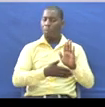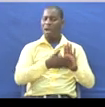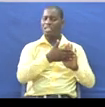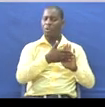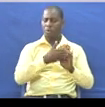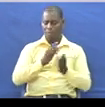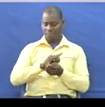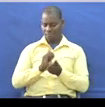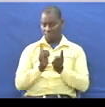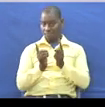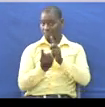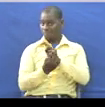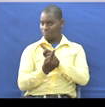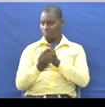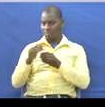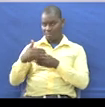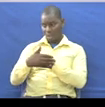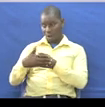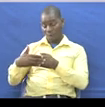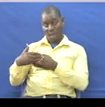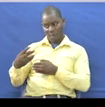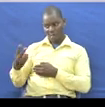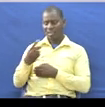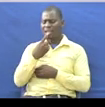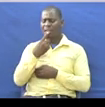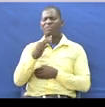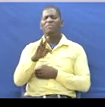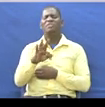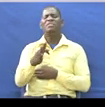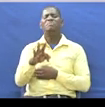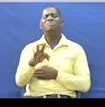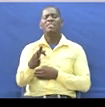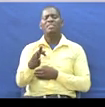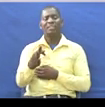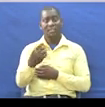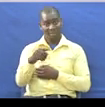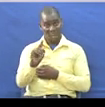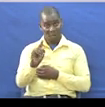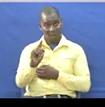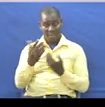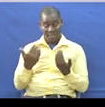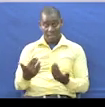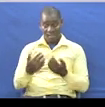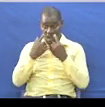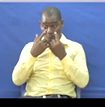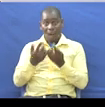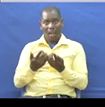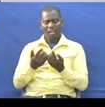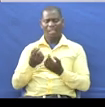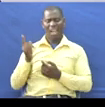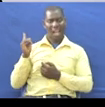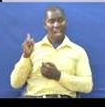kuzingatia Sarufi Ya Lugia Lengwa Inasemaje Na Wakati Huu Kulingana Na Asili Ya Ile